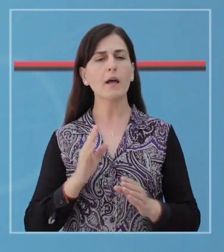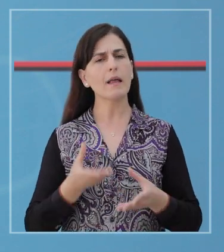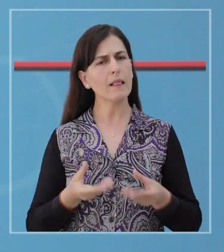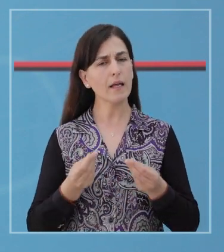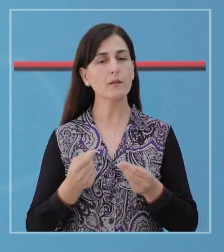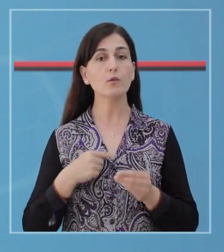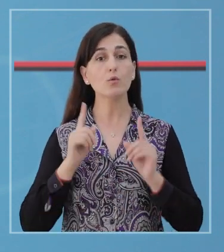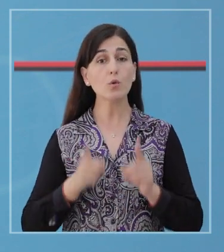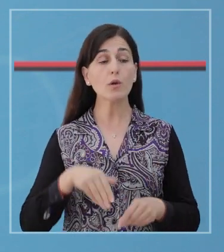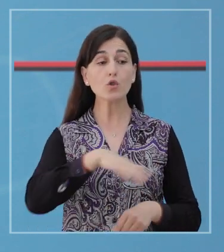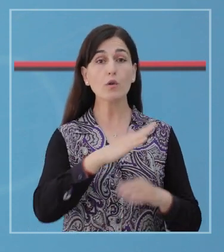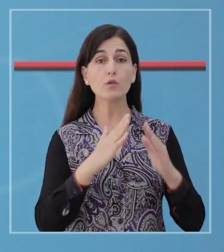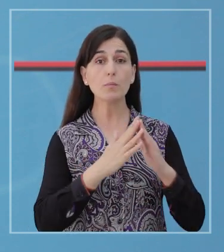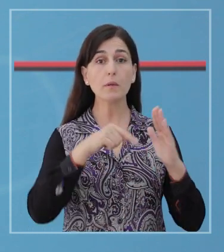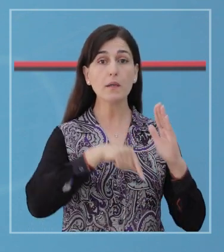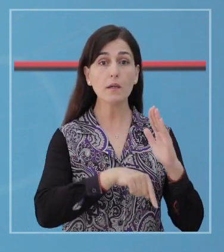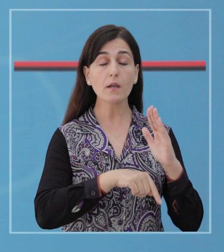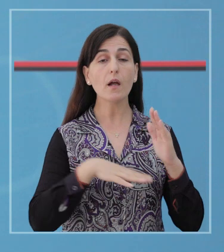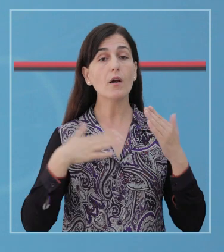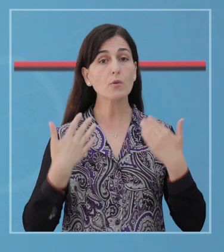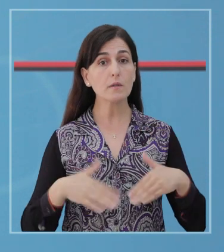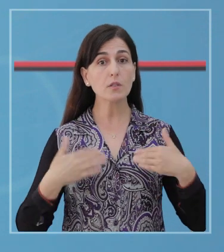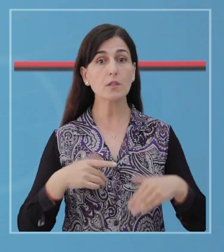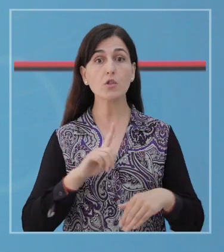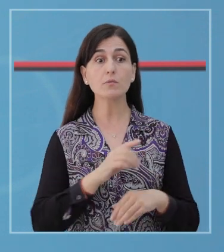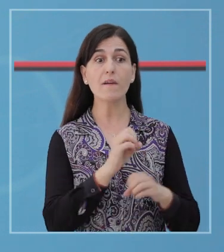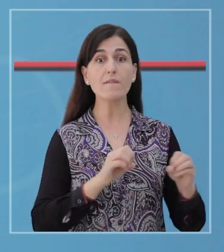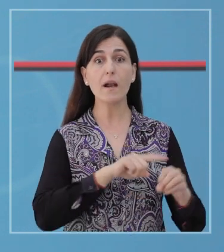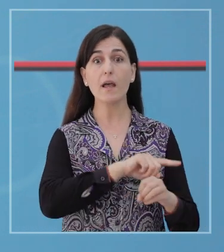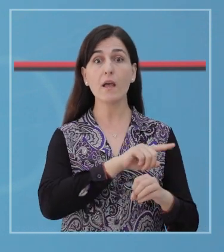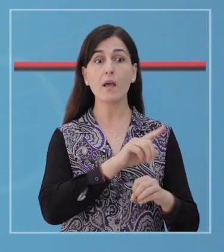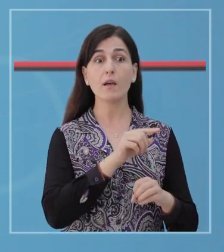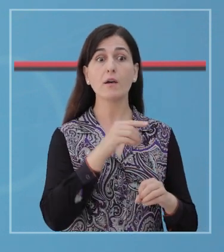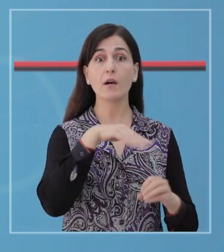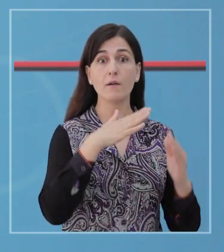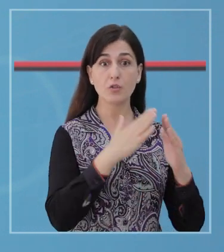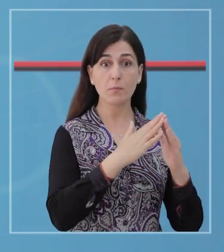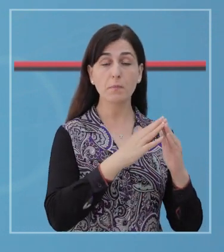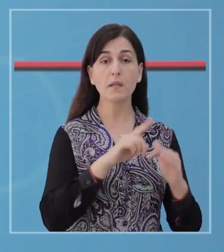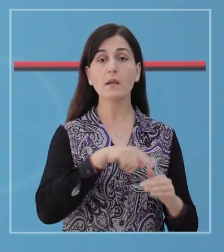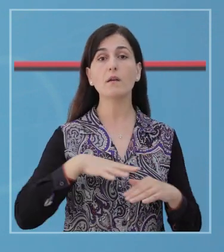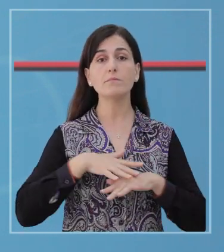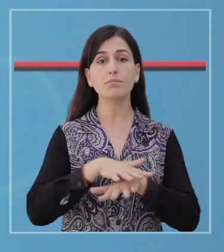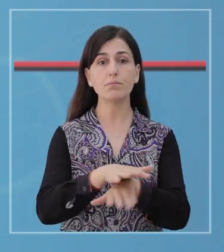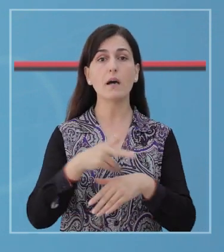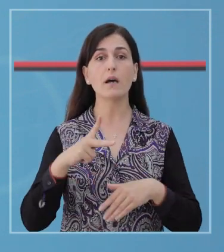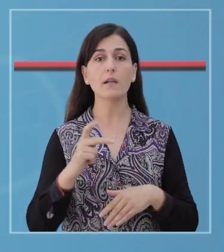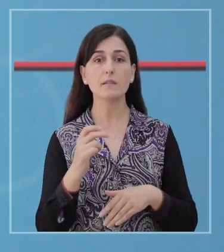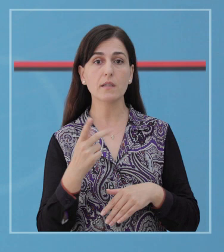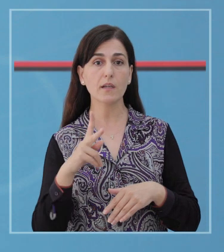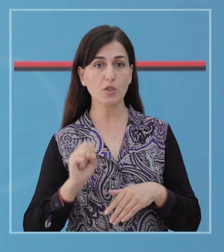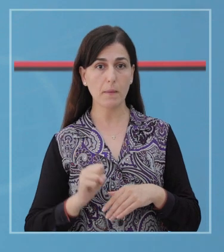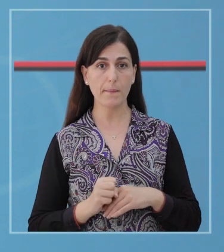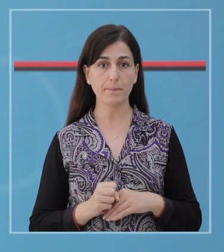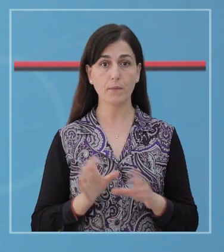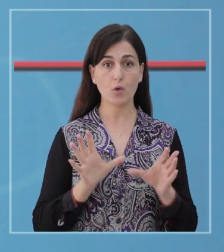duhet të izolohet se dhe thyri e karantinës është e dënushme, pasi rezikon shëndetin e qytetarve. Me organet